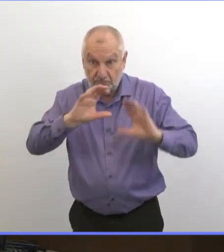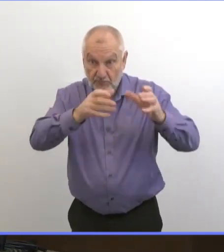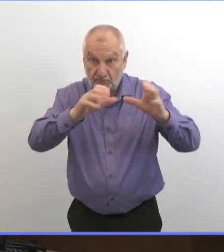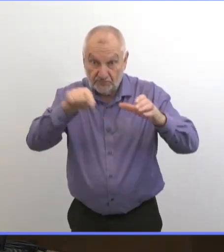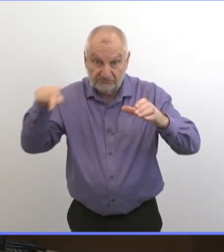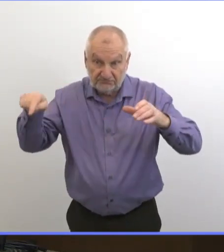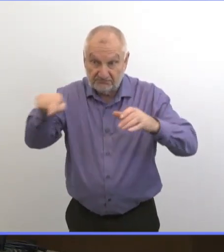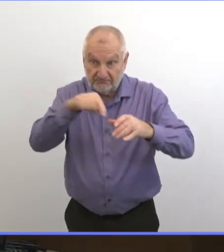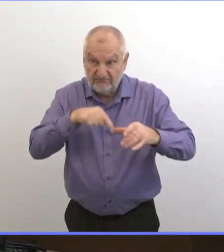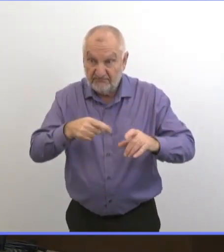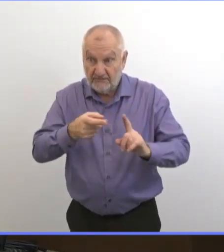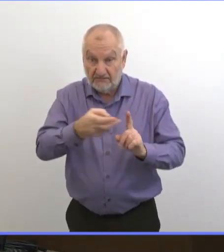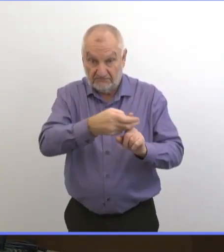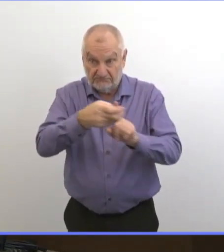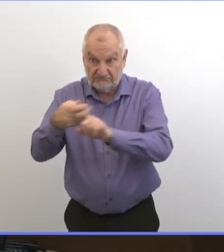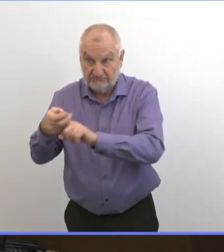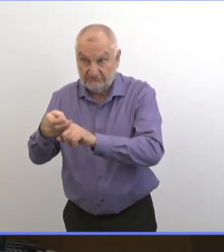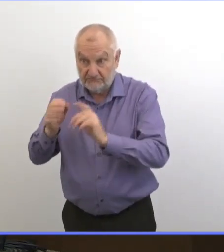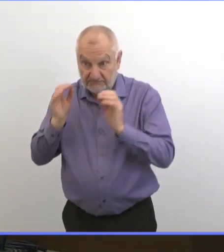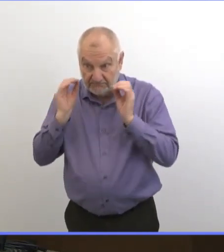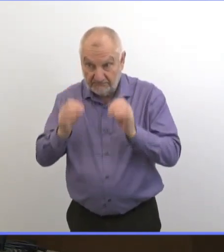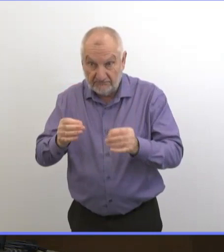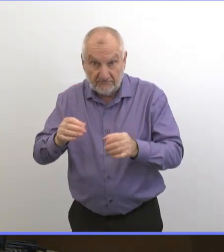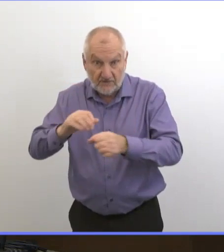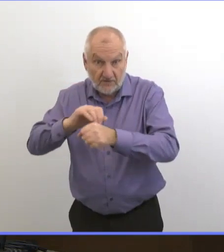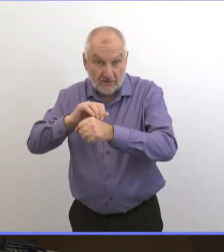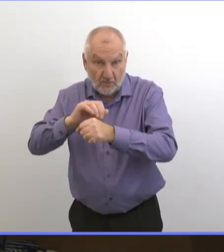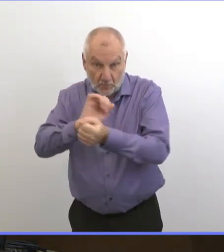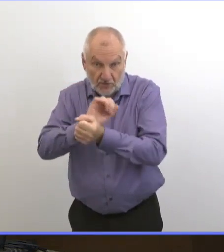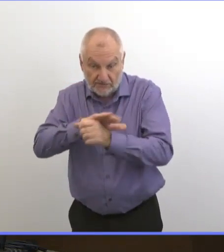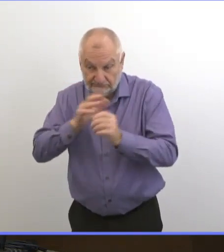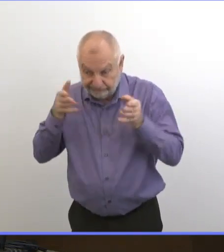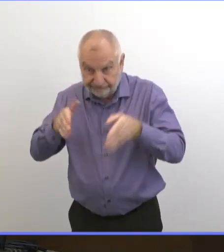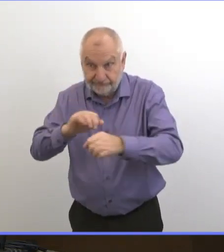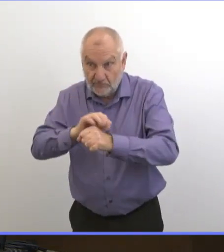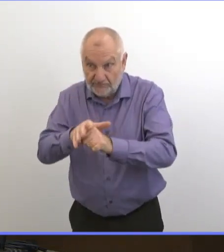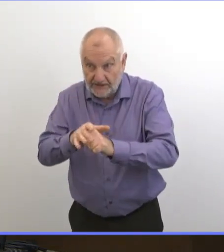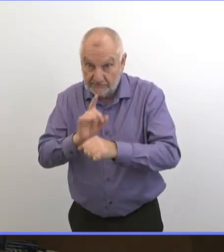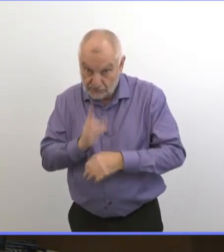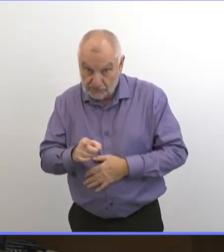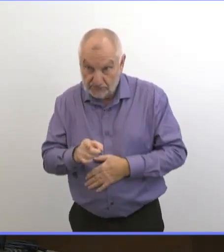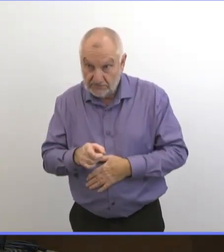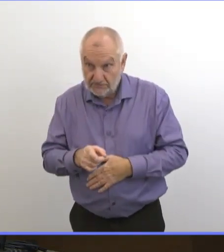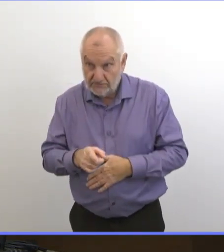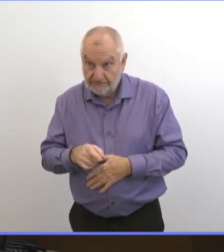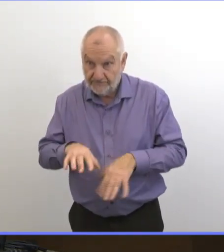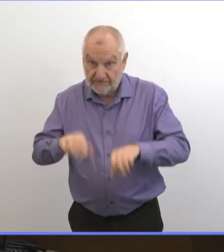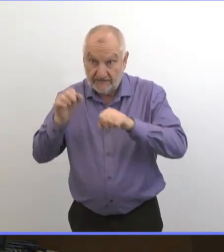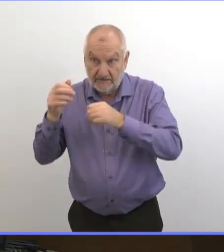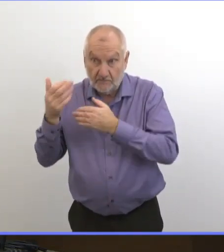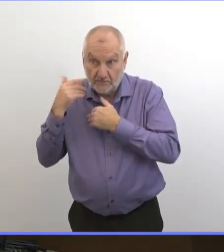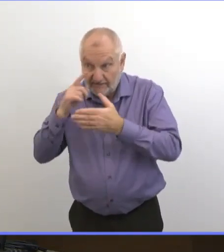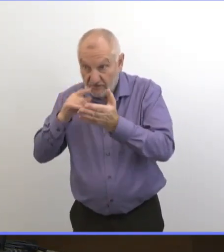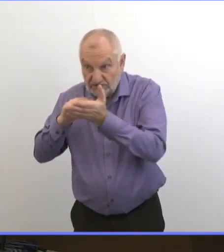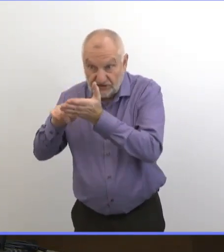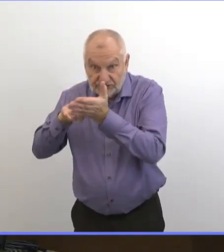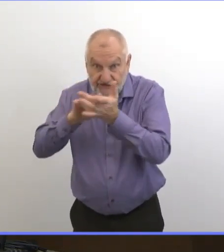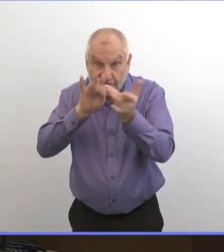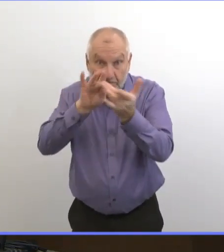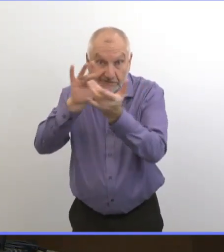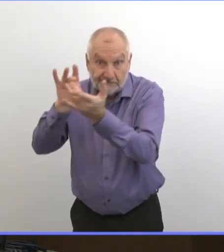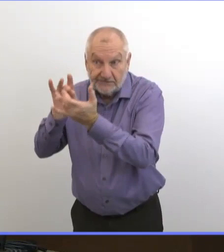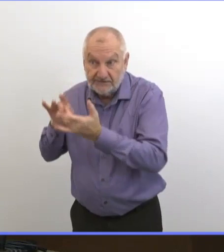déplacés pour la réponse à la COVID. La réponse à la COVID,